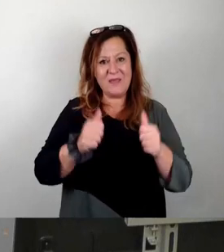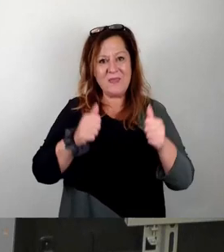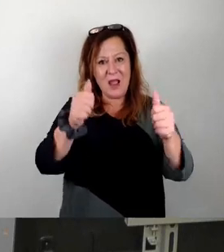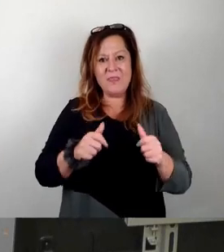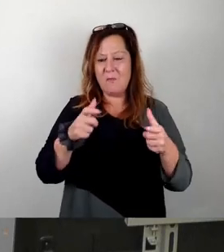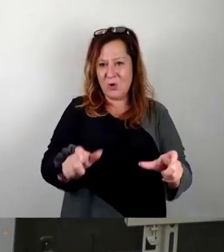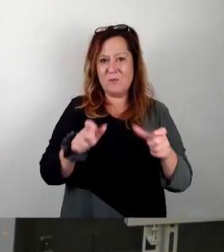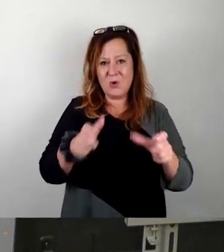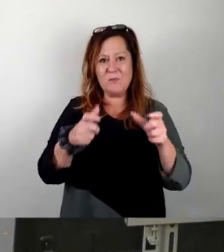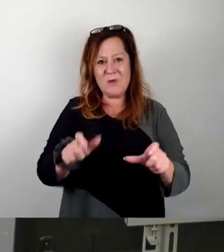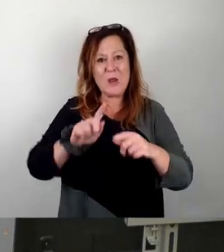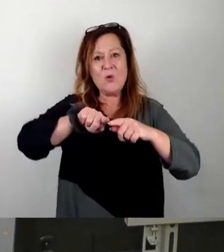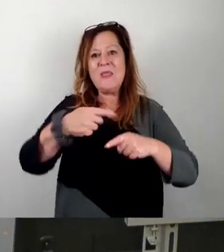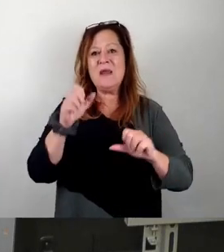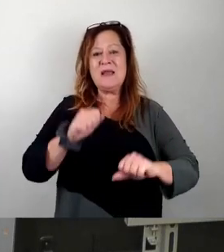AfD.